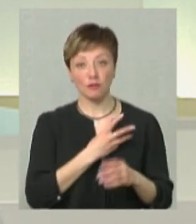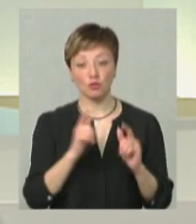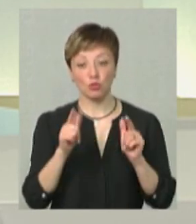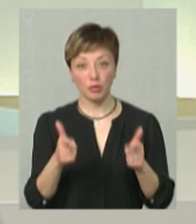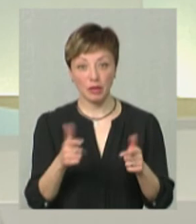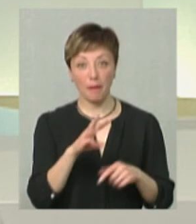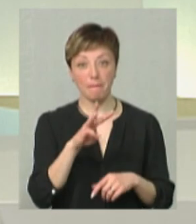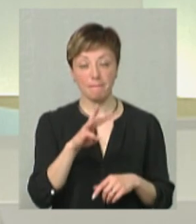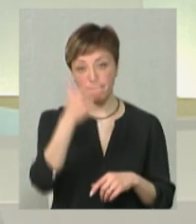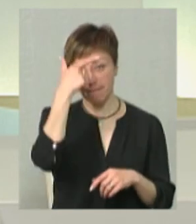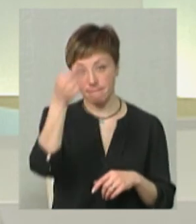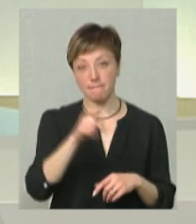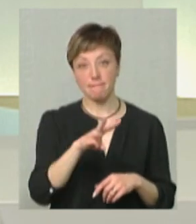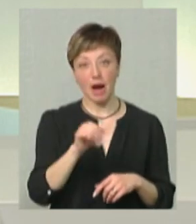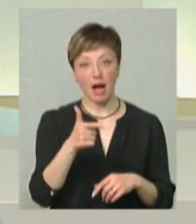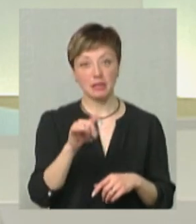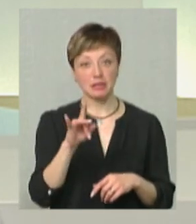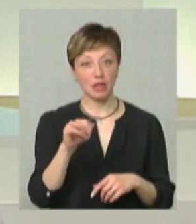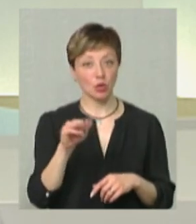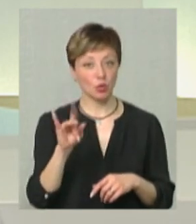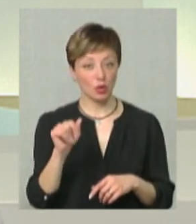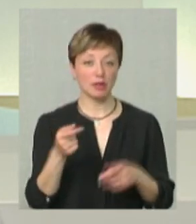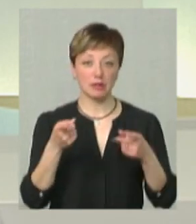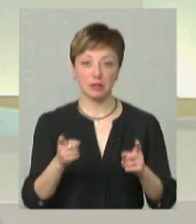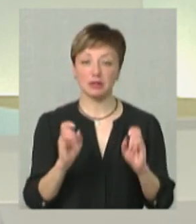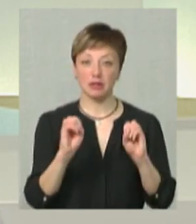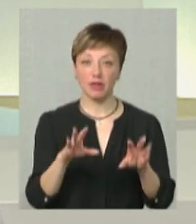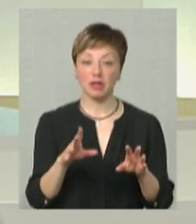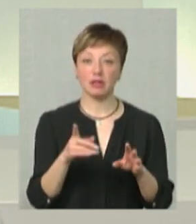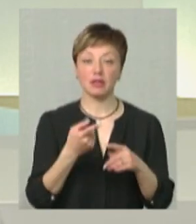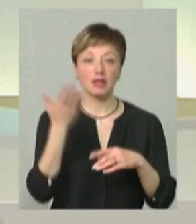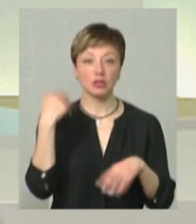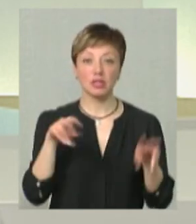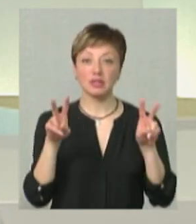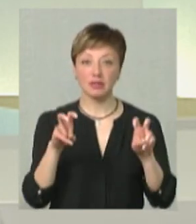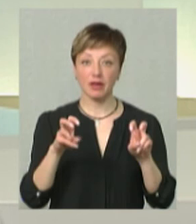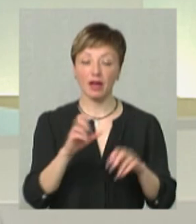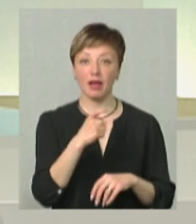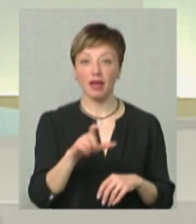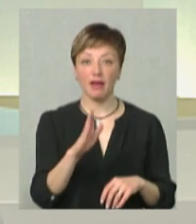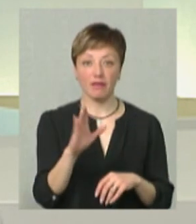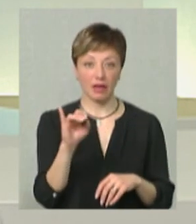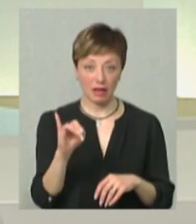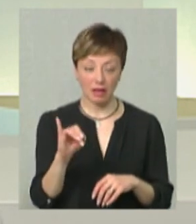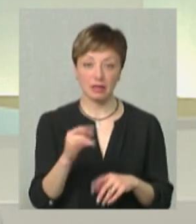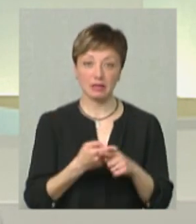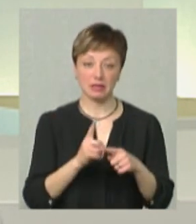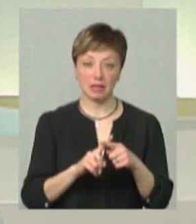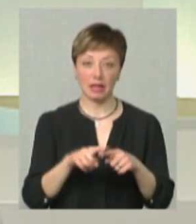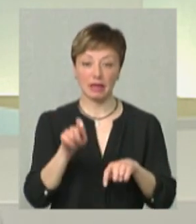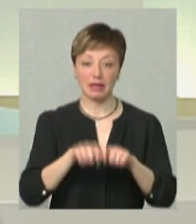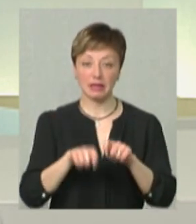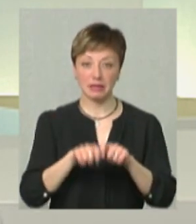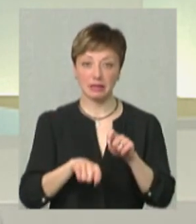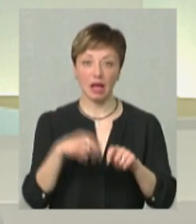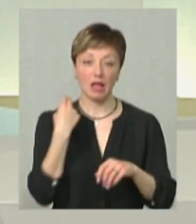вступити до магістратури, то тут дійсно треба здавати те, що ми раніше називали ЄВІ, тобто це тест